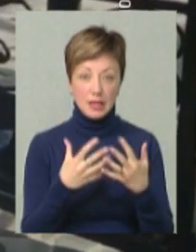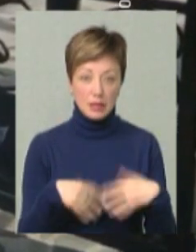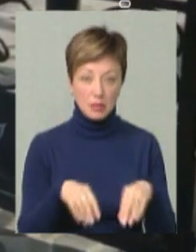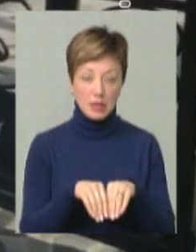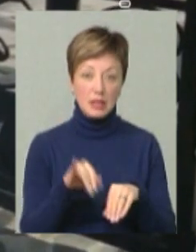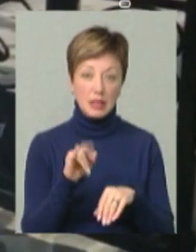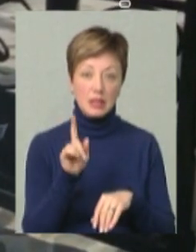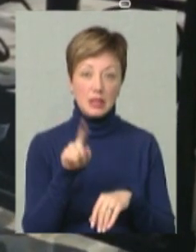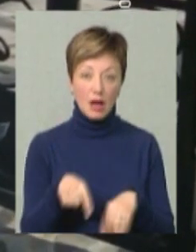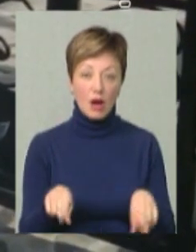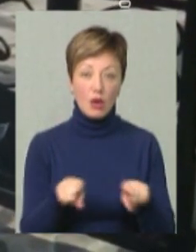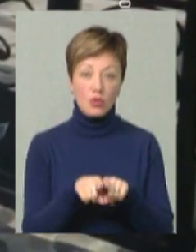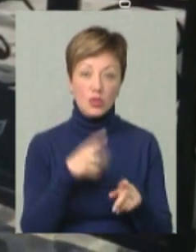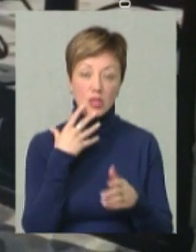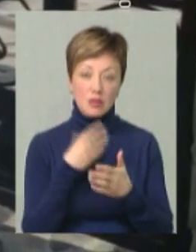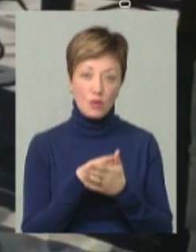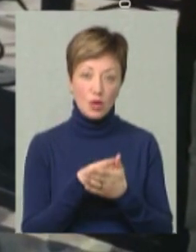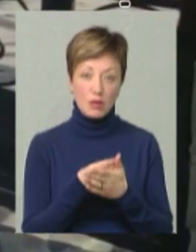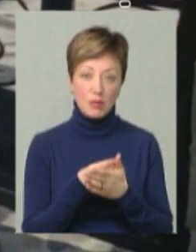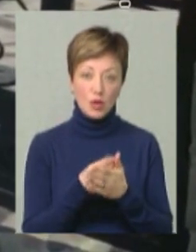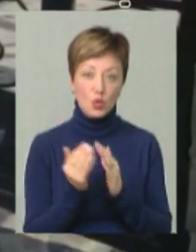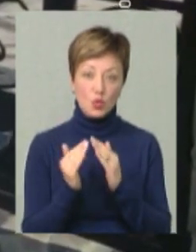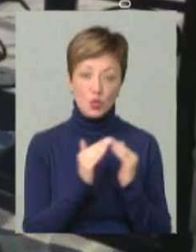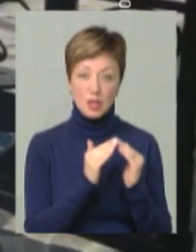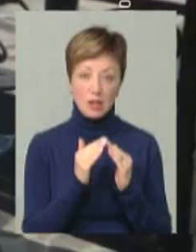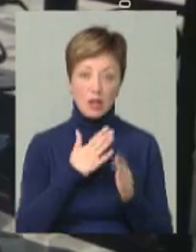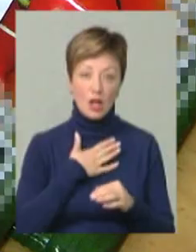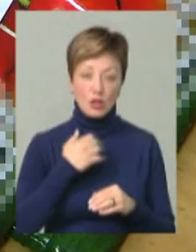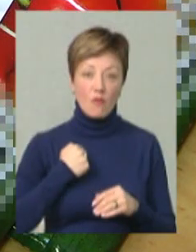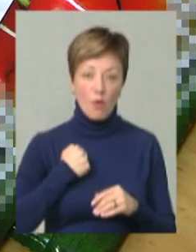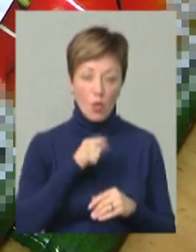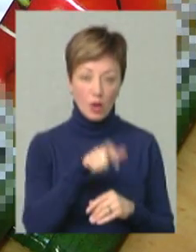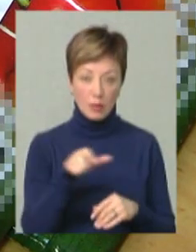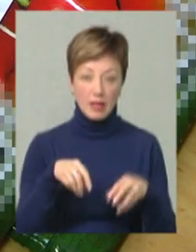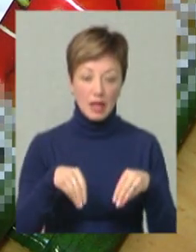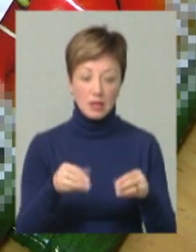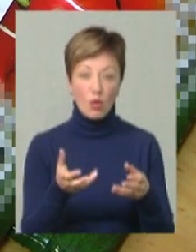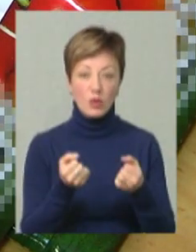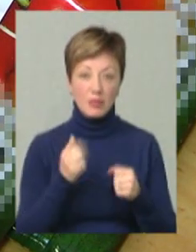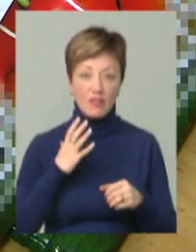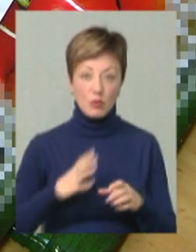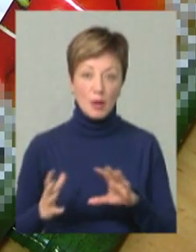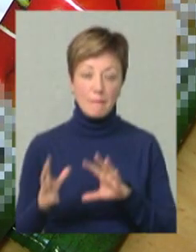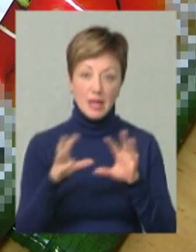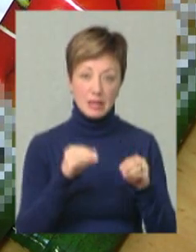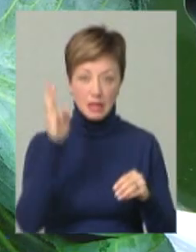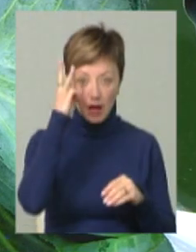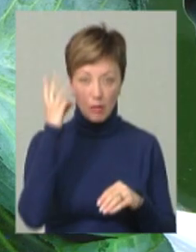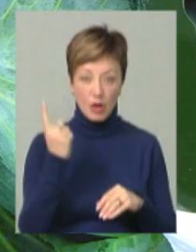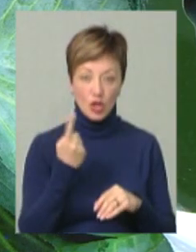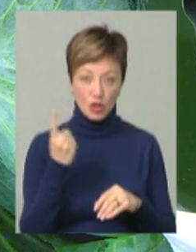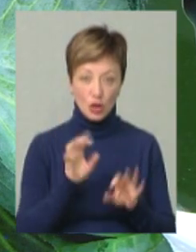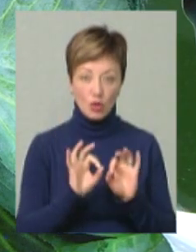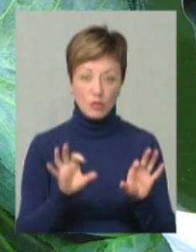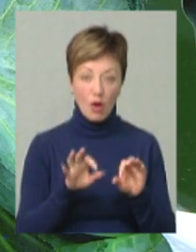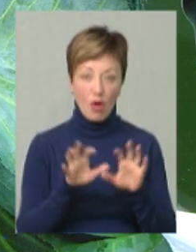'ї, і також своїм сусідам, і нашим воїнам. Насіння отримують вимушені переселенці на Хмельниччині.